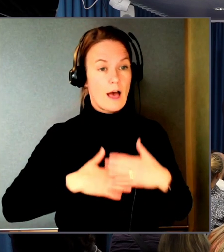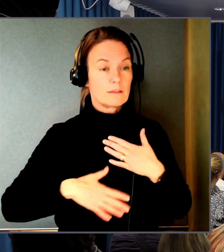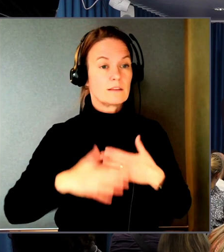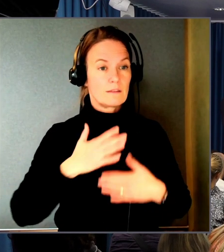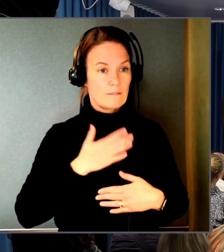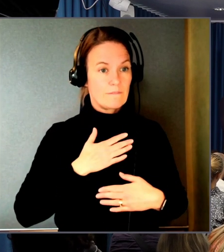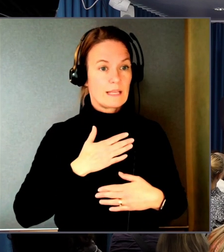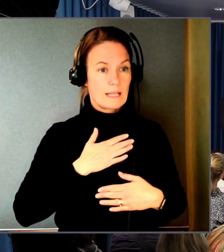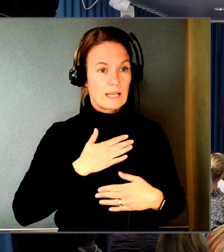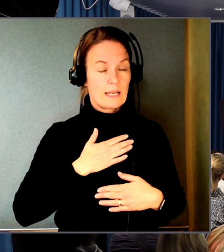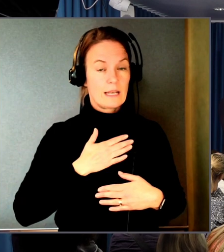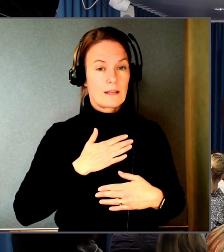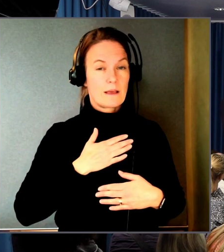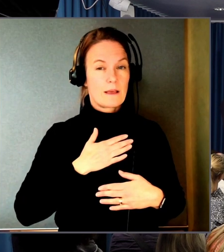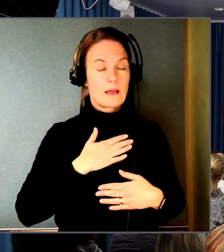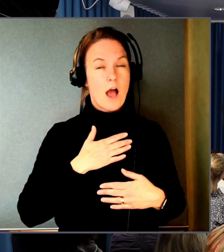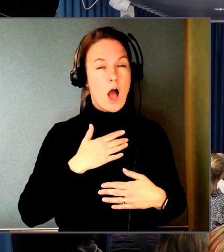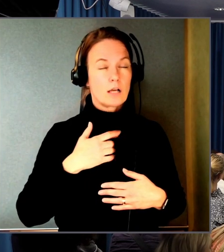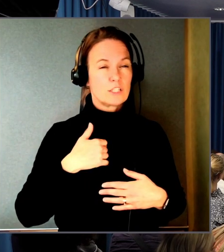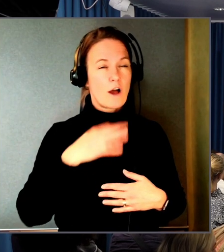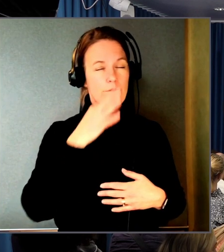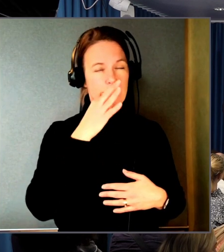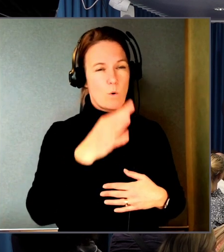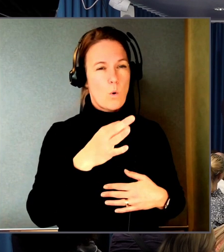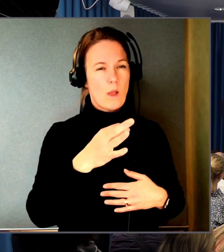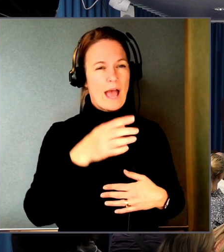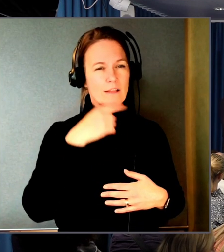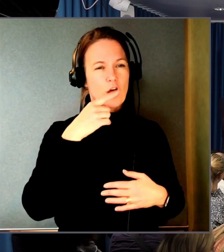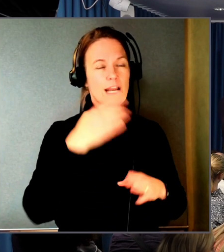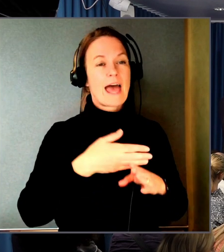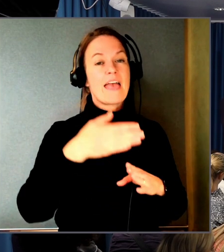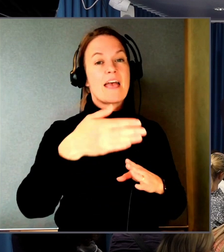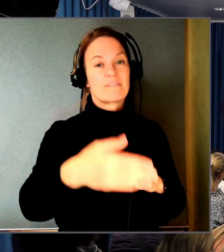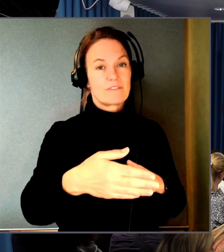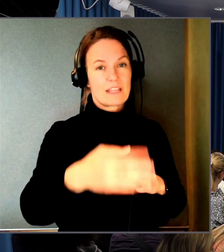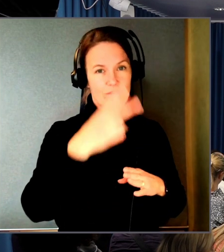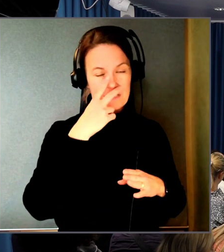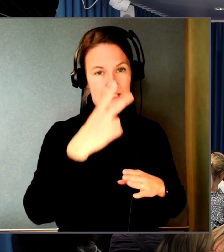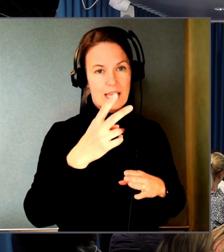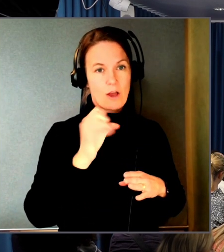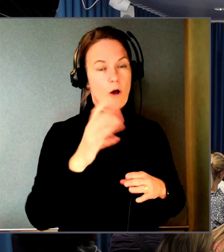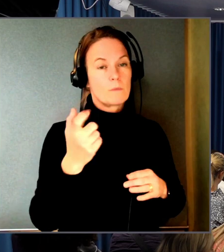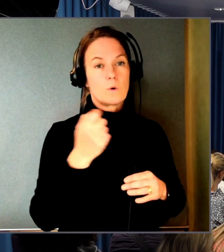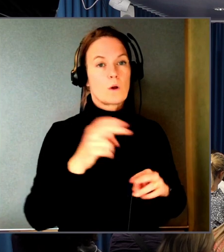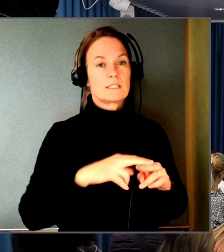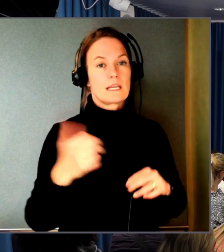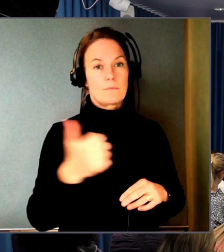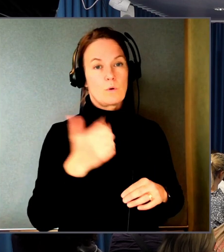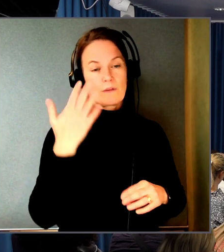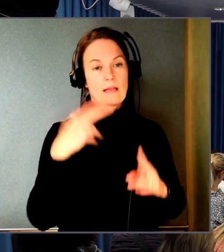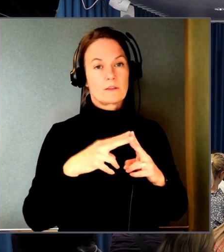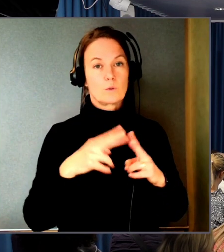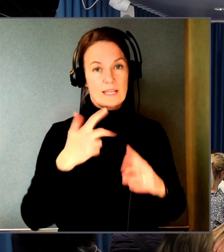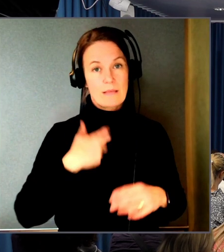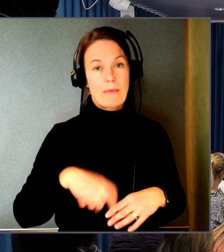Så att ja, jag ska fråga talarna efteråt. Så får vi se. Om det är någon som känner behov av det så kan ni höra över till mig.